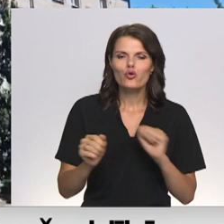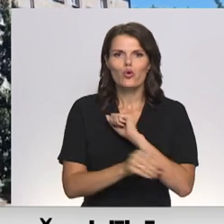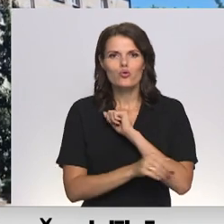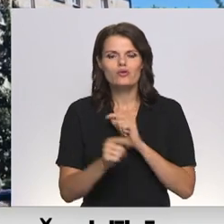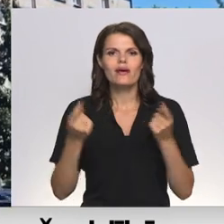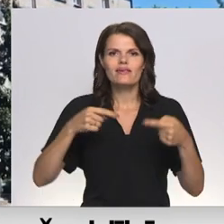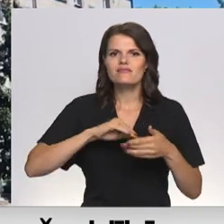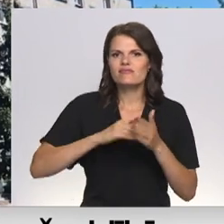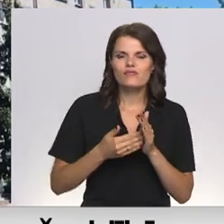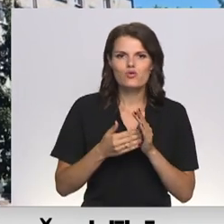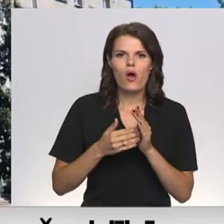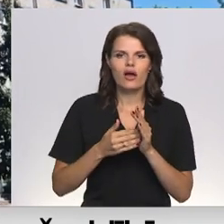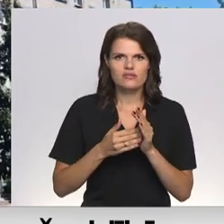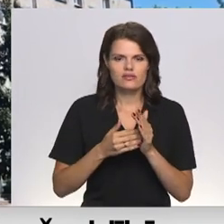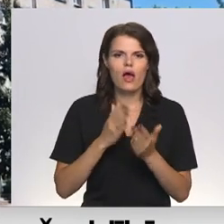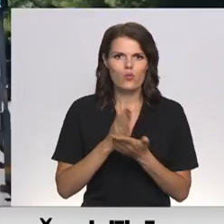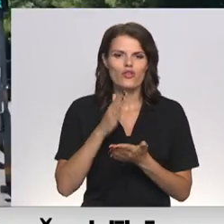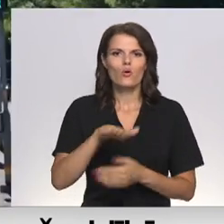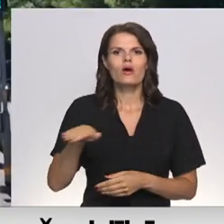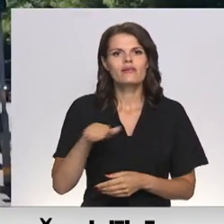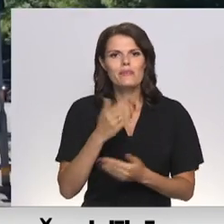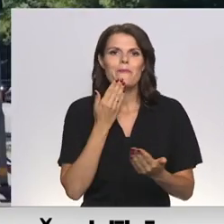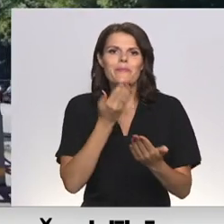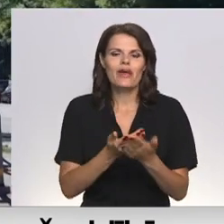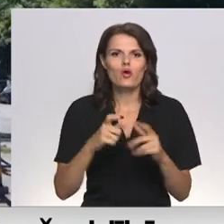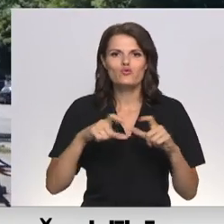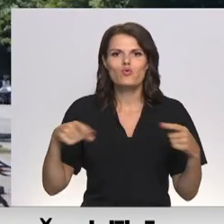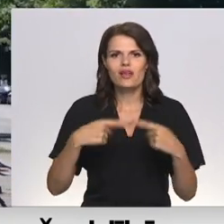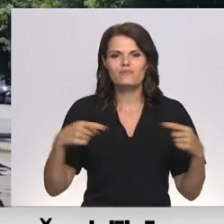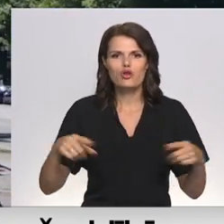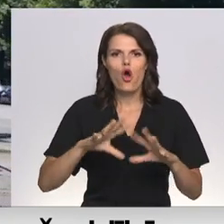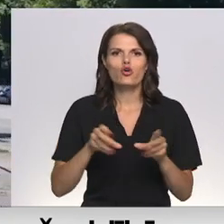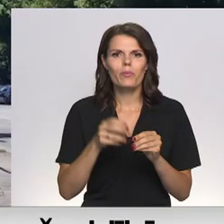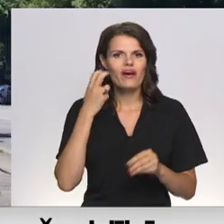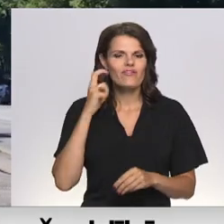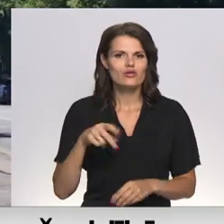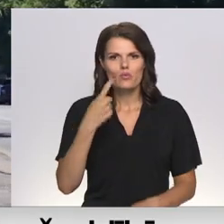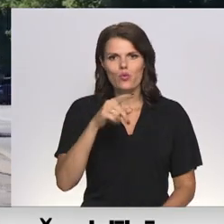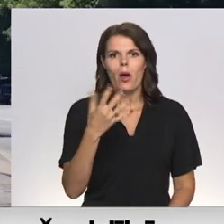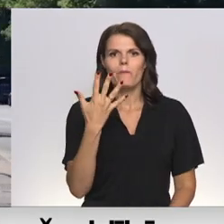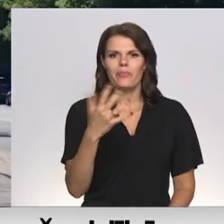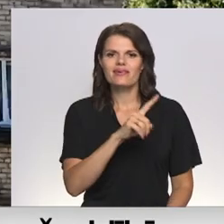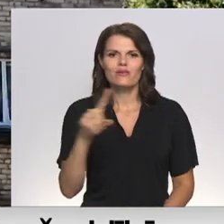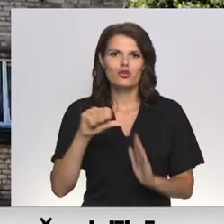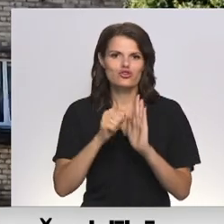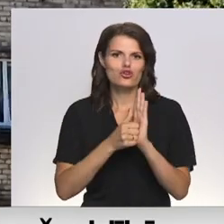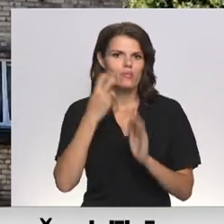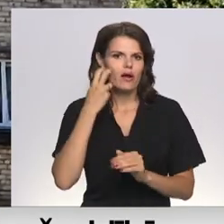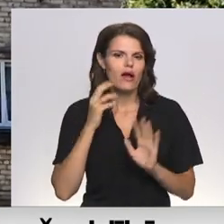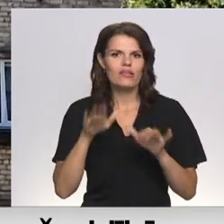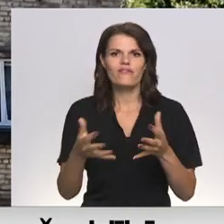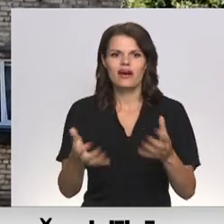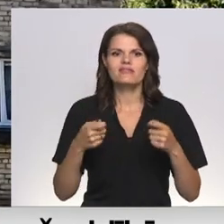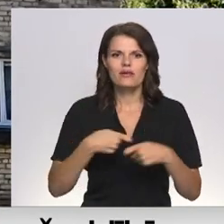krīzes situācijā nonākušās ģimenes, pieteikties skolas piederumu komplektiem bērniem vecumā no 5. līdz 16. gadiem, ko var saņemt